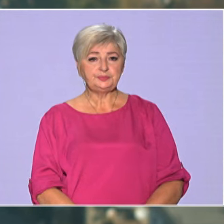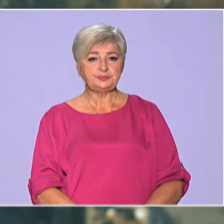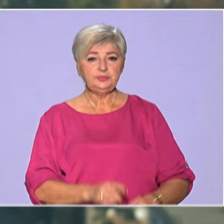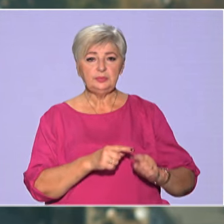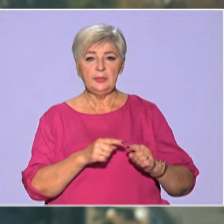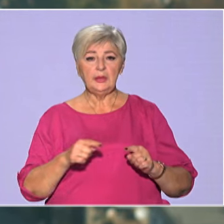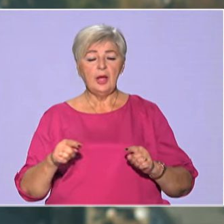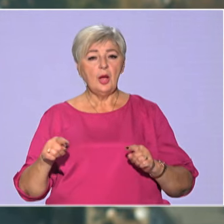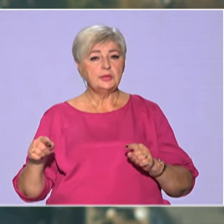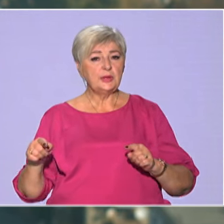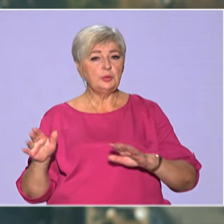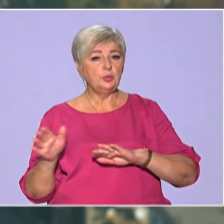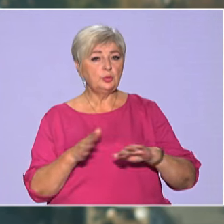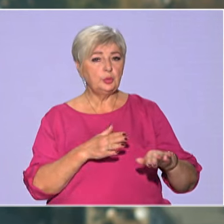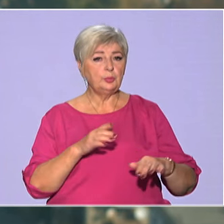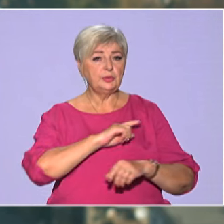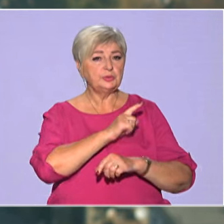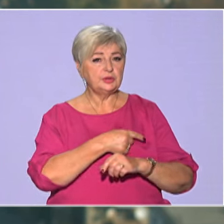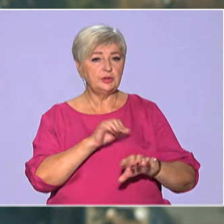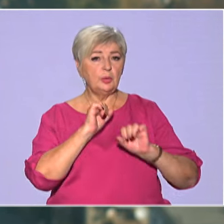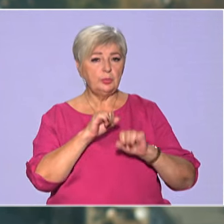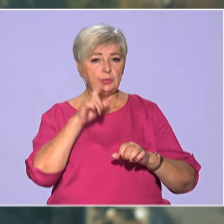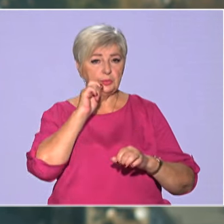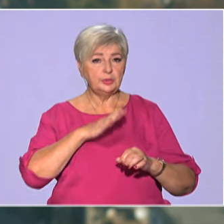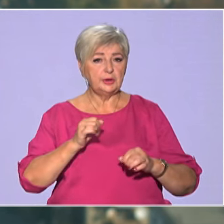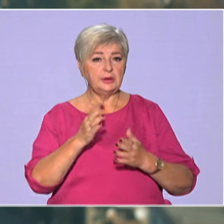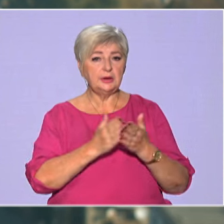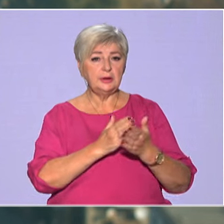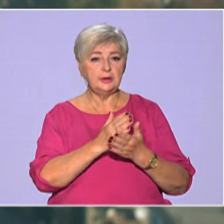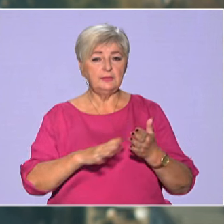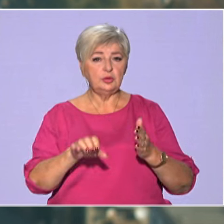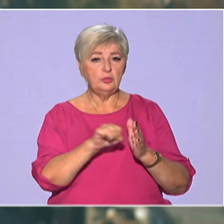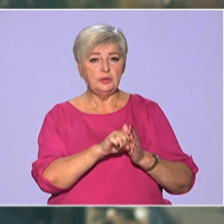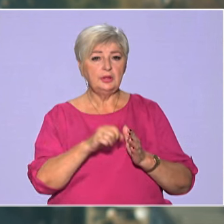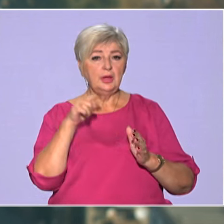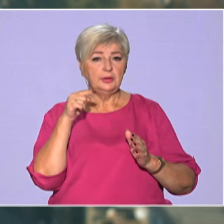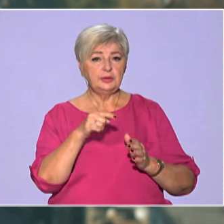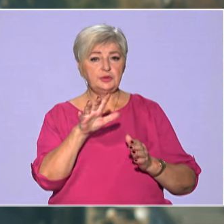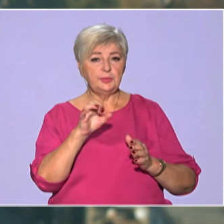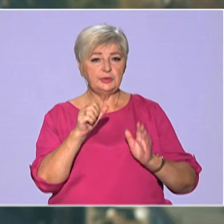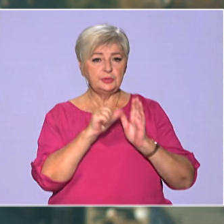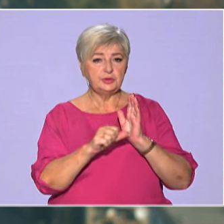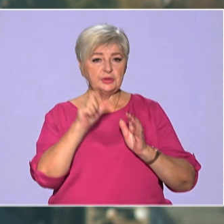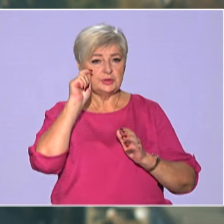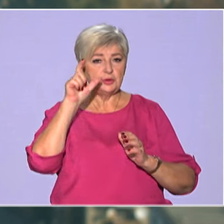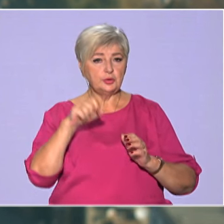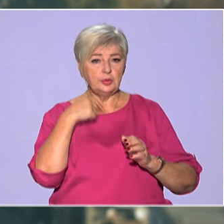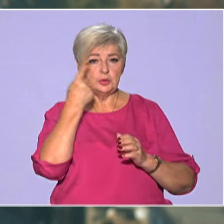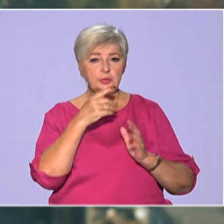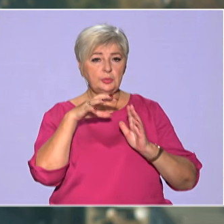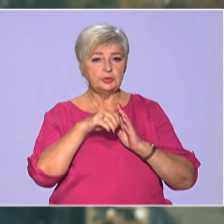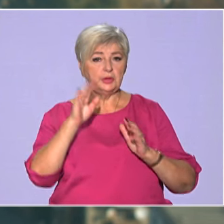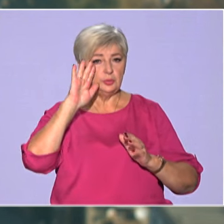Про втрати ворога далі. За минулу добу Сили оборони України ліквідували 1560 чоловік особового складу